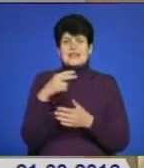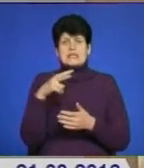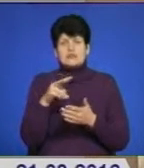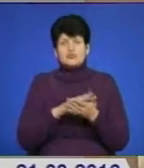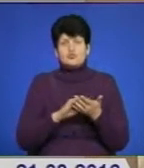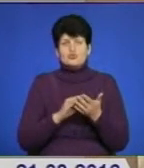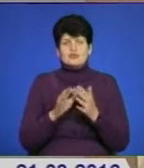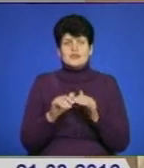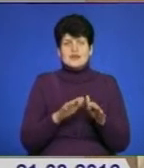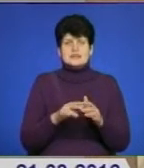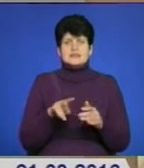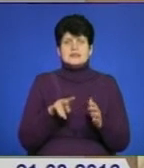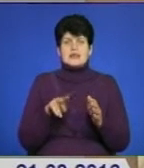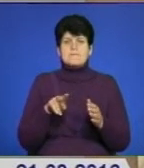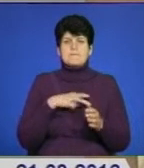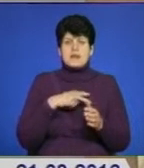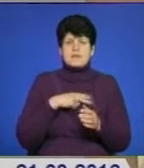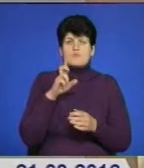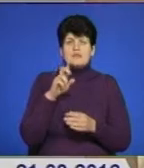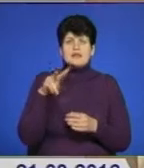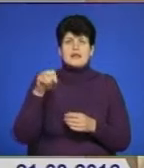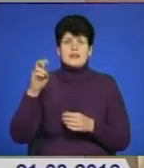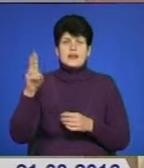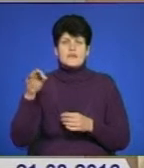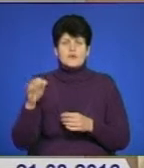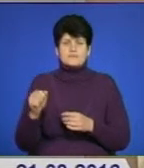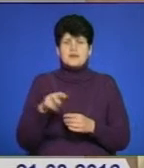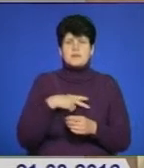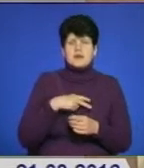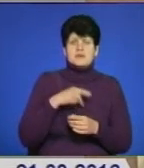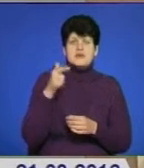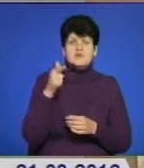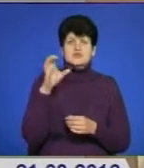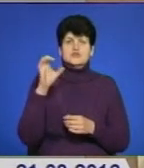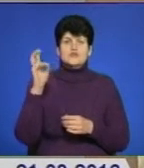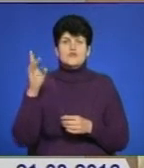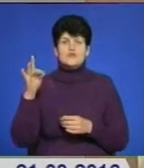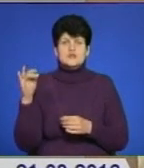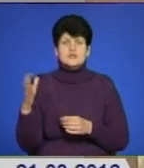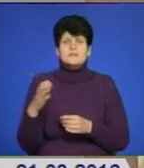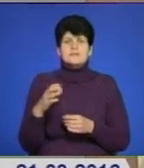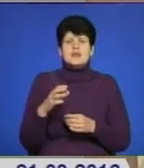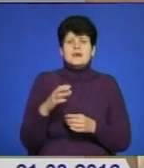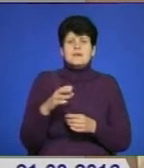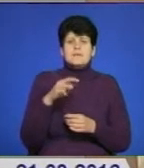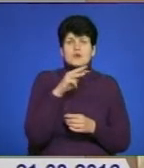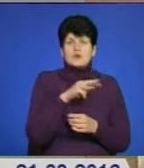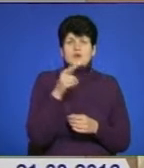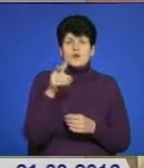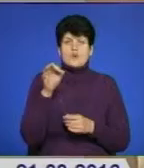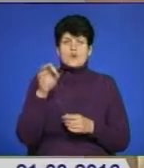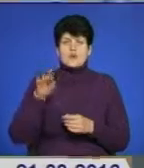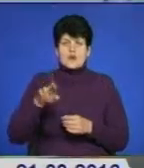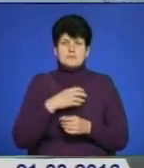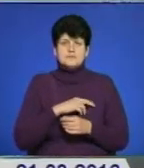діяльність. Це і премія Богдана Лепко, це і премія Григорія Сковороди «Сад божественних пісень», і Миколи Гоголя, і